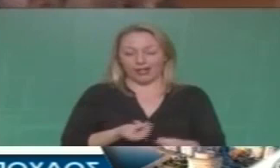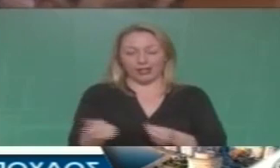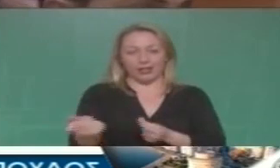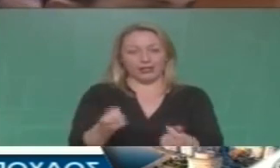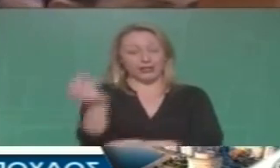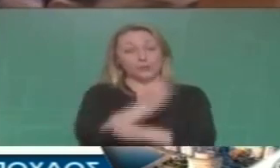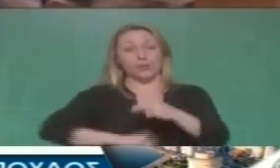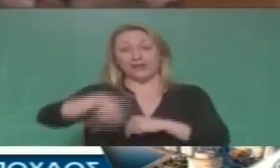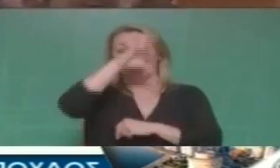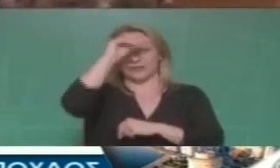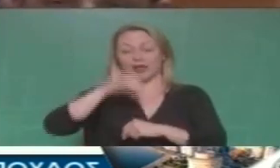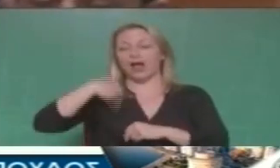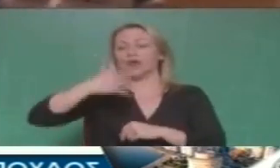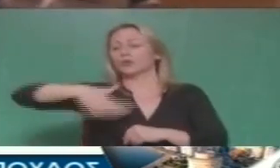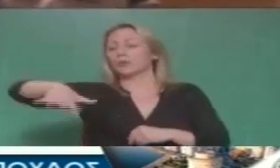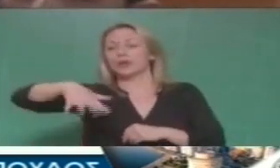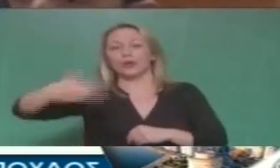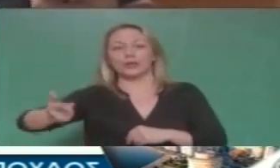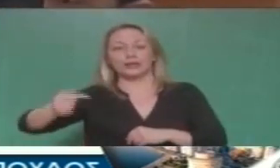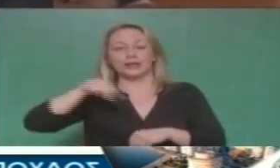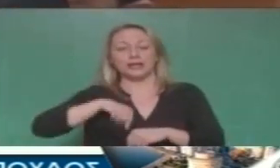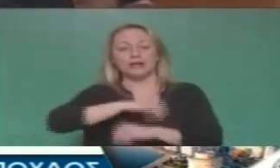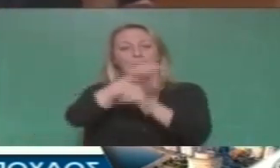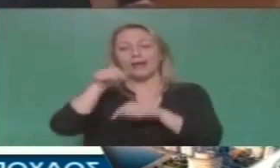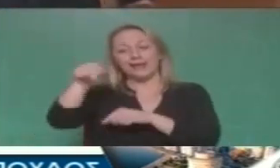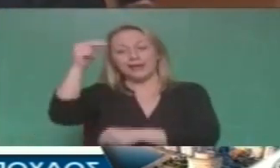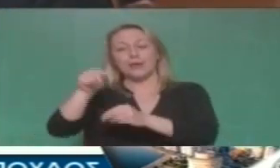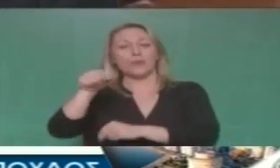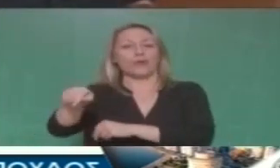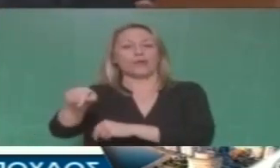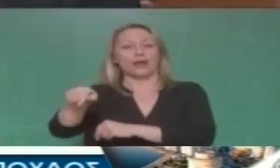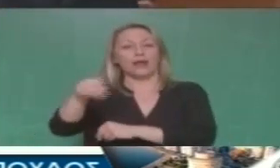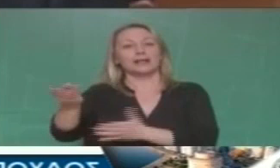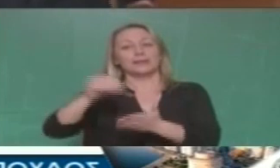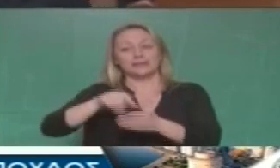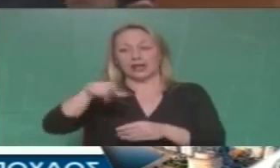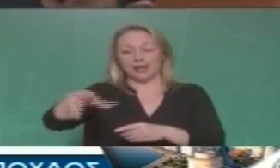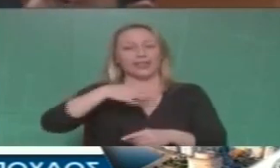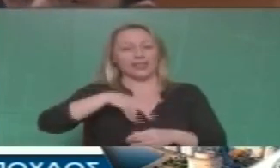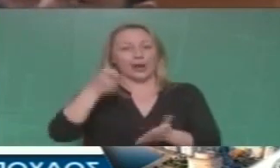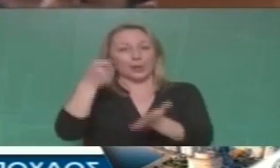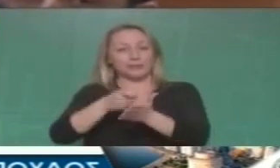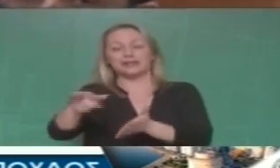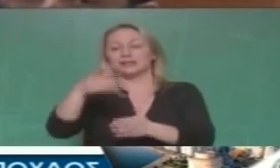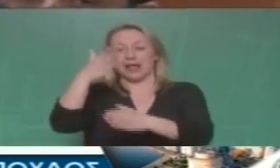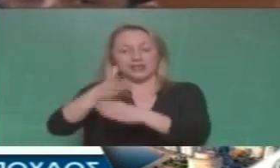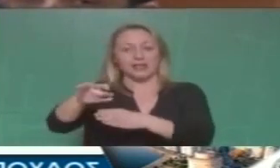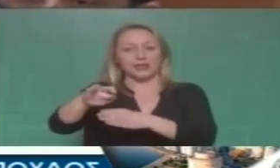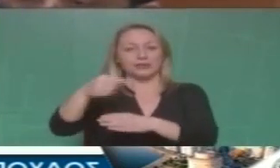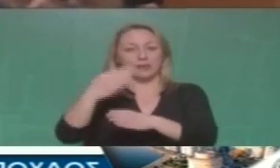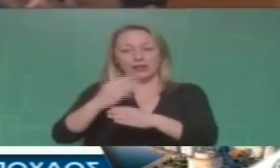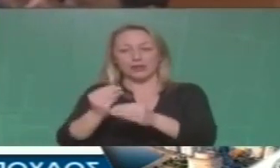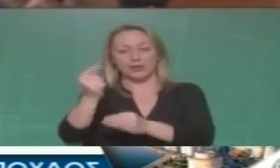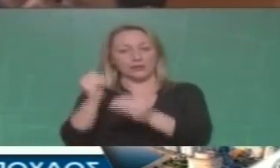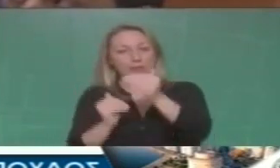φοιτητόκοσμος προς τις άλλες περιοχές και μεταδίδει εκεί το πρόβλημα γιατί και εκεί ανεβαίνουν εφόσον υπάρχει ζήτηση ανεβαίνουν οι τιμές των ενοικίων